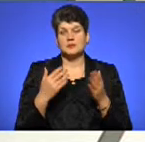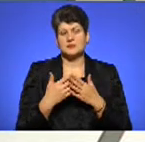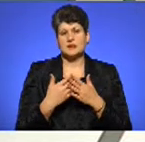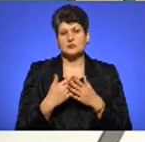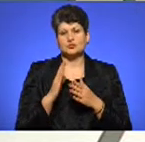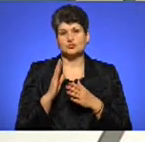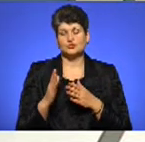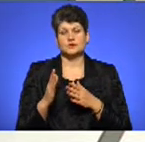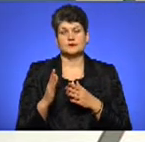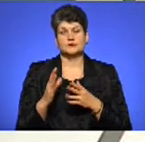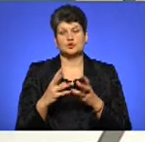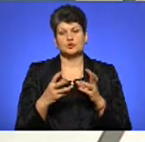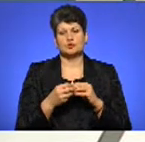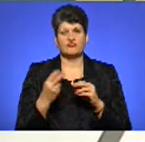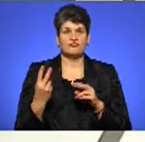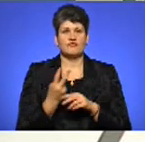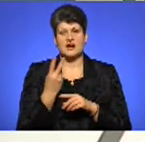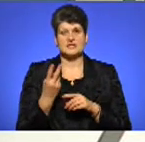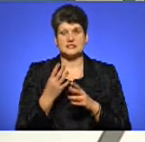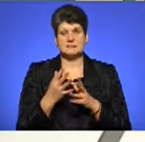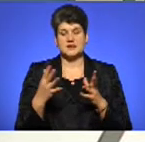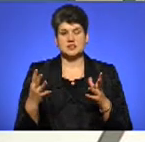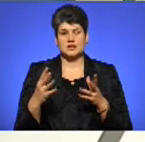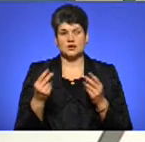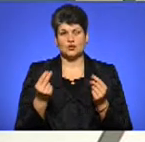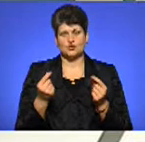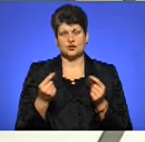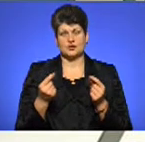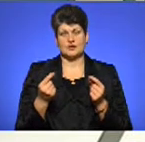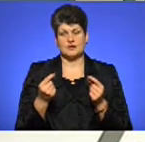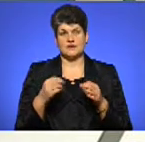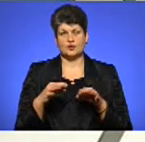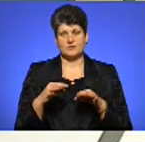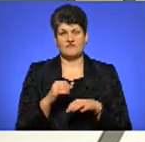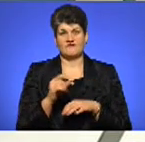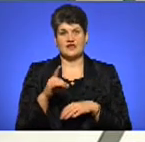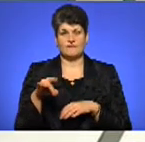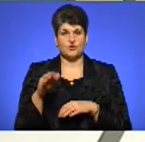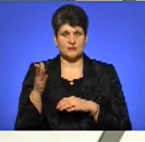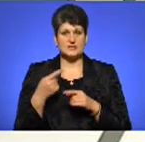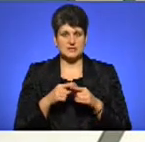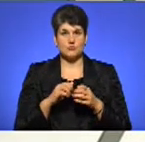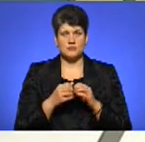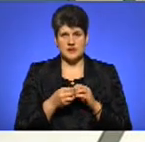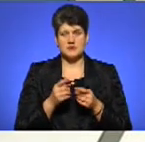Ця сума буде в два рази більша, ніж коштує автомобіль в Європі. Це проблема, насправді.